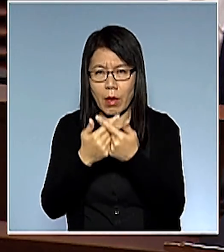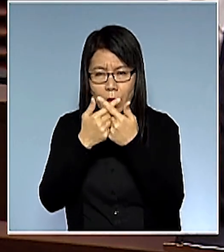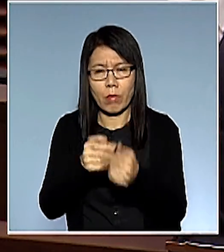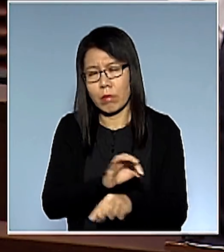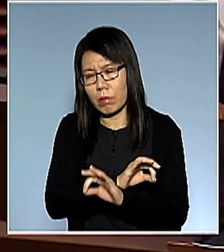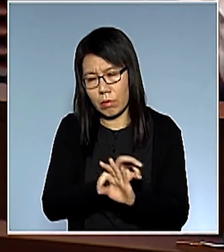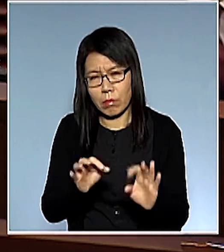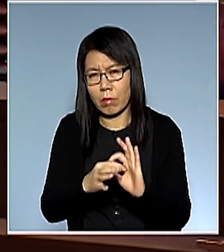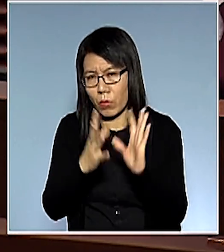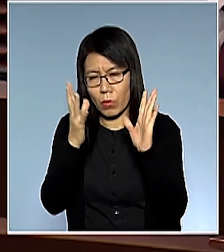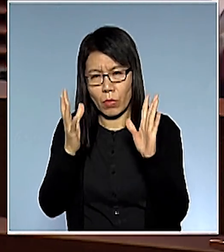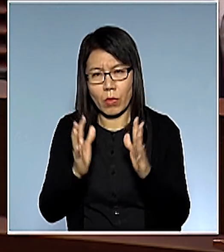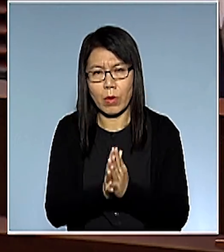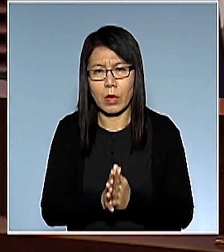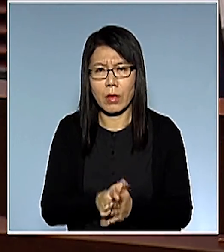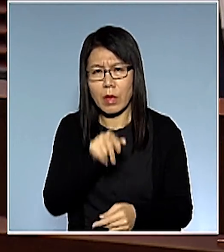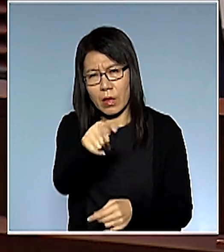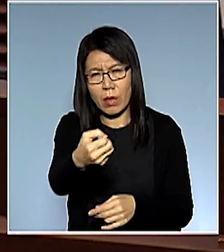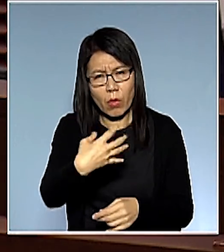主席你們在說什麼